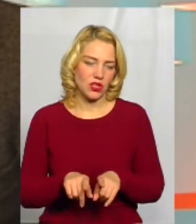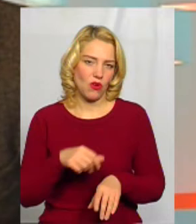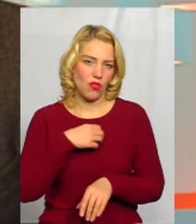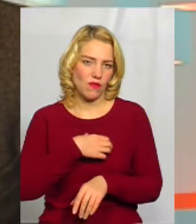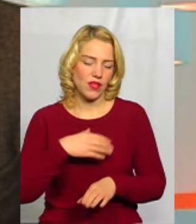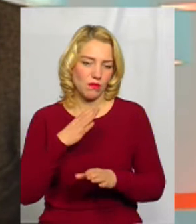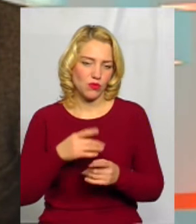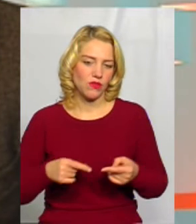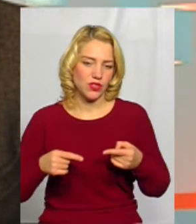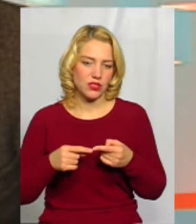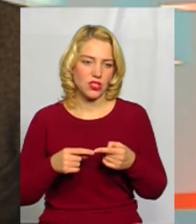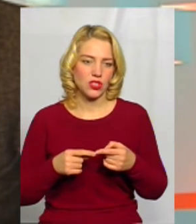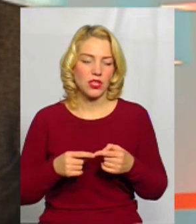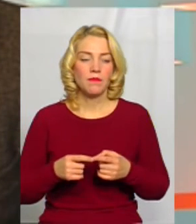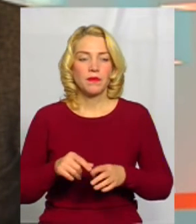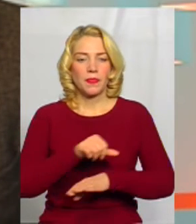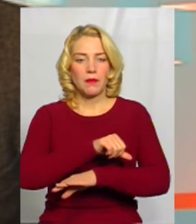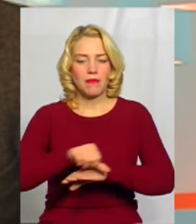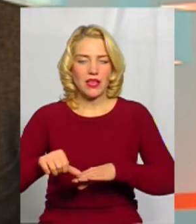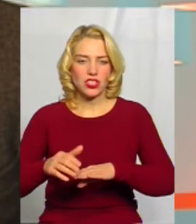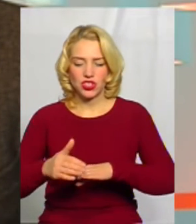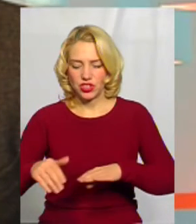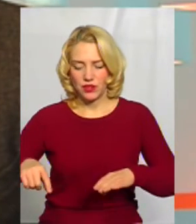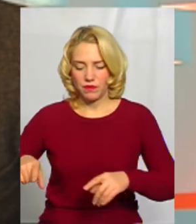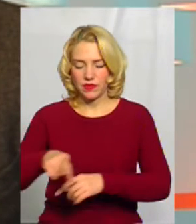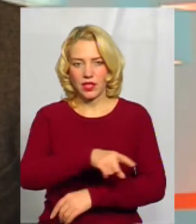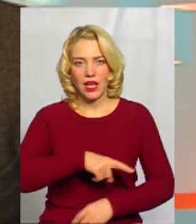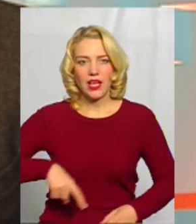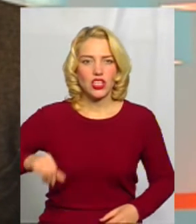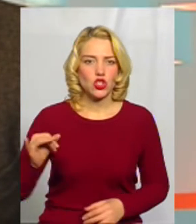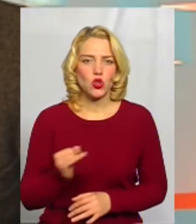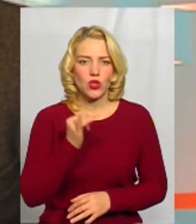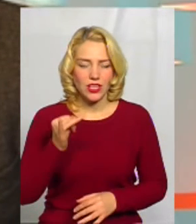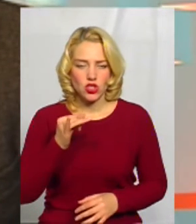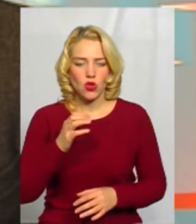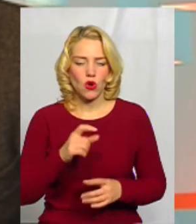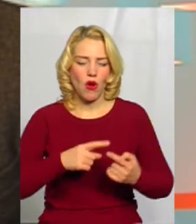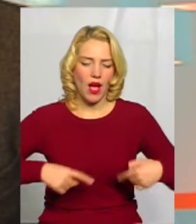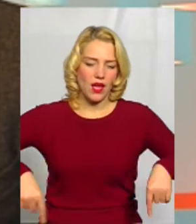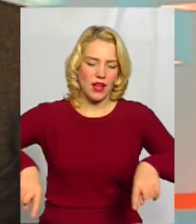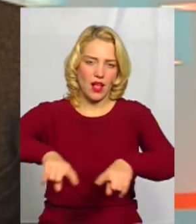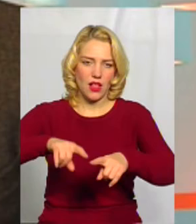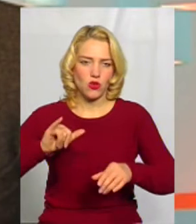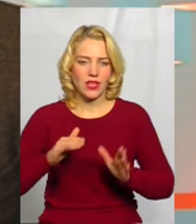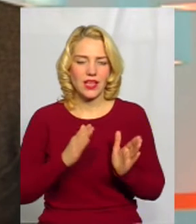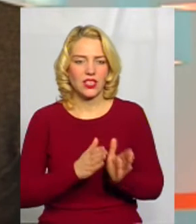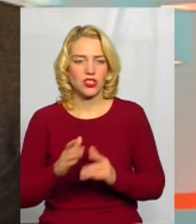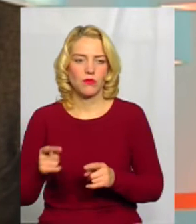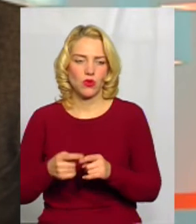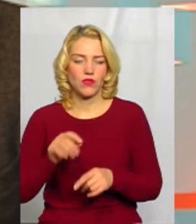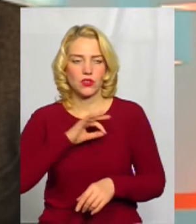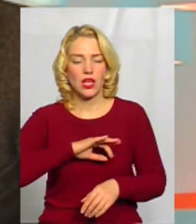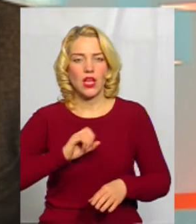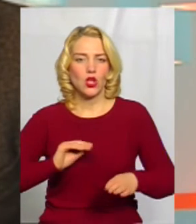головне, буде визначено межі історичного ареалу найдавнішої частини селища Меджибіш та режими його використання. Ну, і